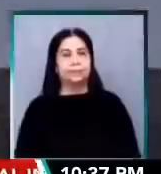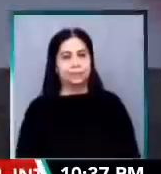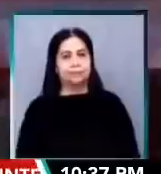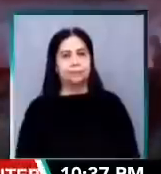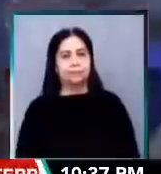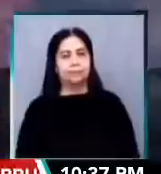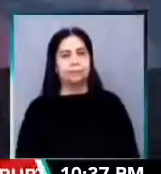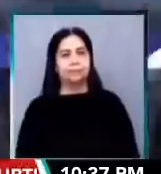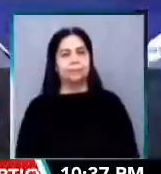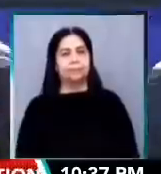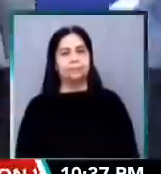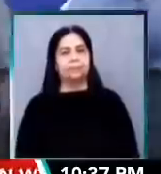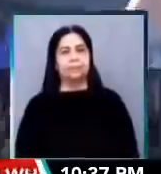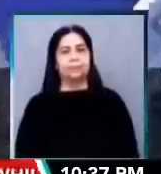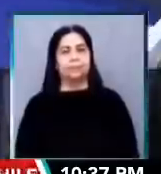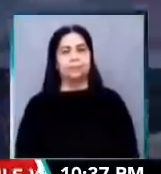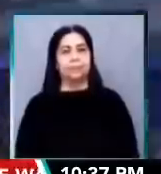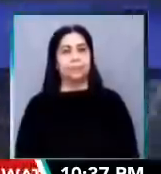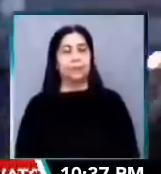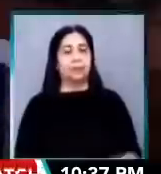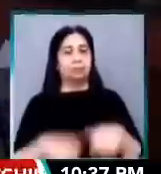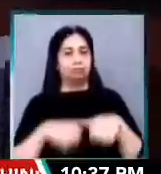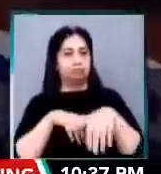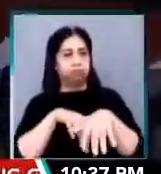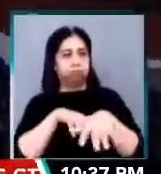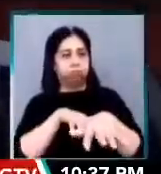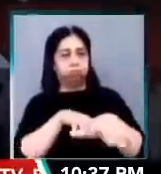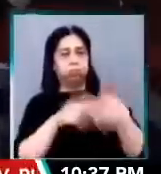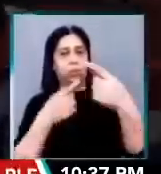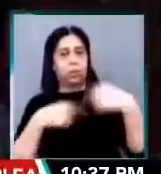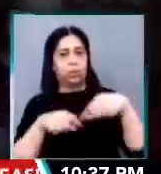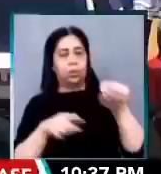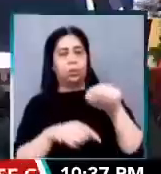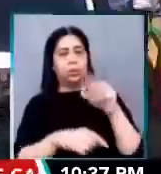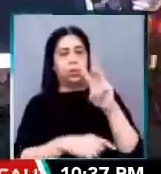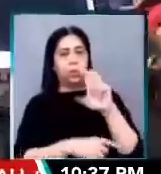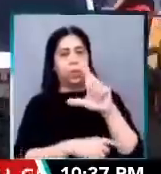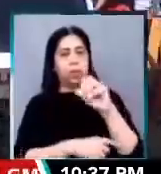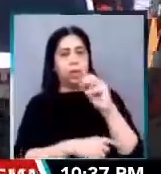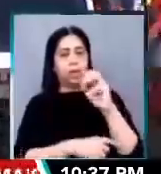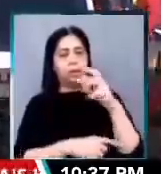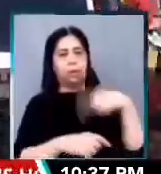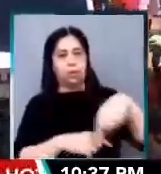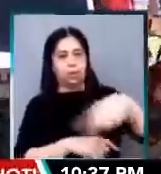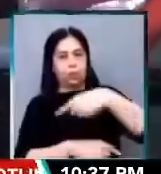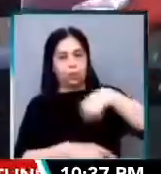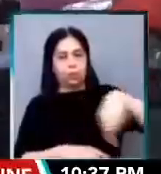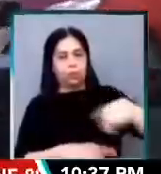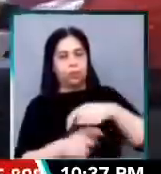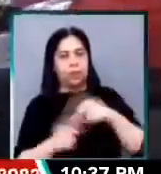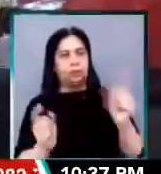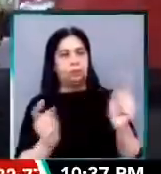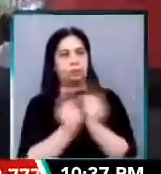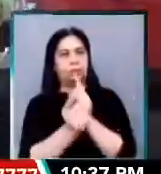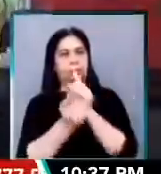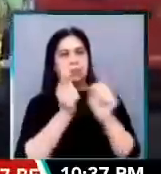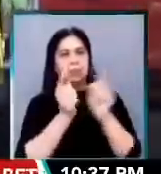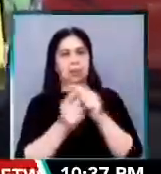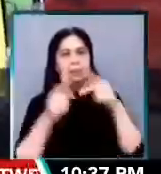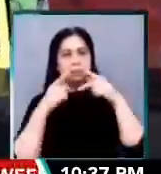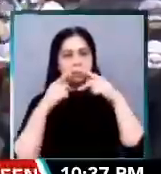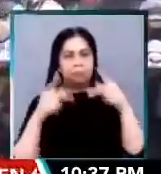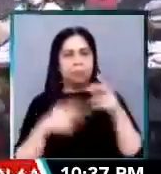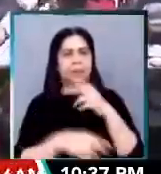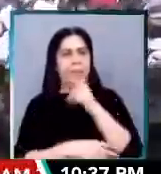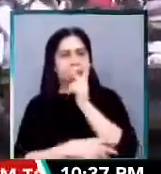Sa pag-usad ng caravan patungo ng Welcome Rotonda, nakasabayan na nila ang mga pribado at pampublikong sasakyad kaya na